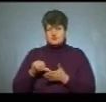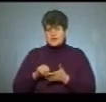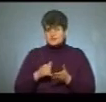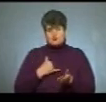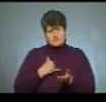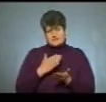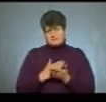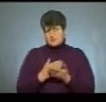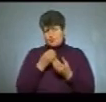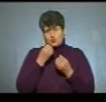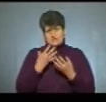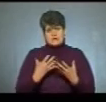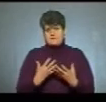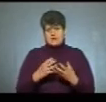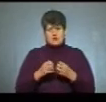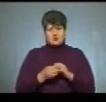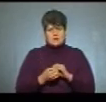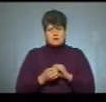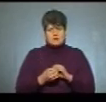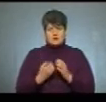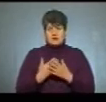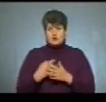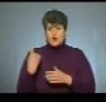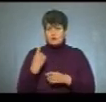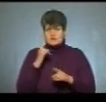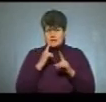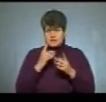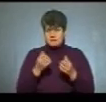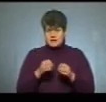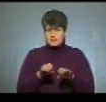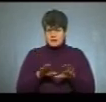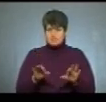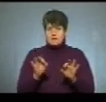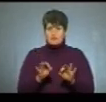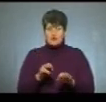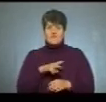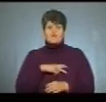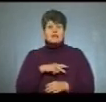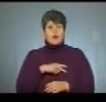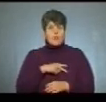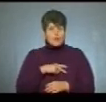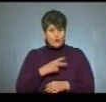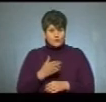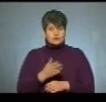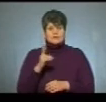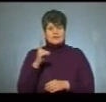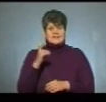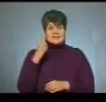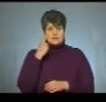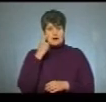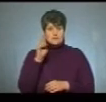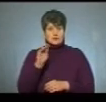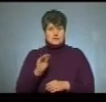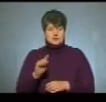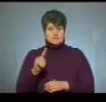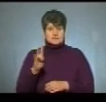мають позитивні результати. До речі, обласна рада прийняла рішення про винагороду, преміювання, 200-бальники, і ми вже